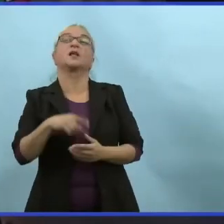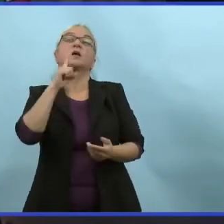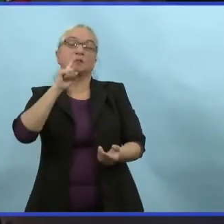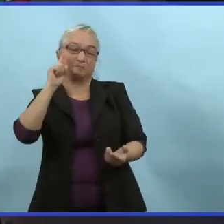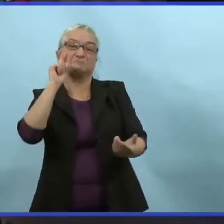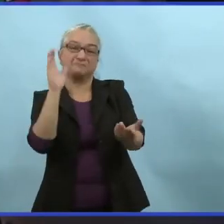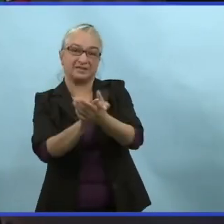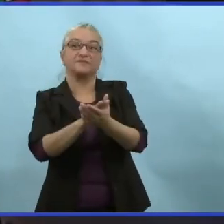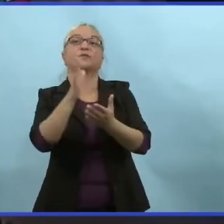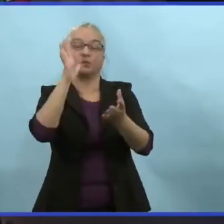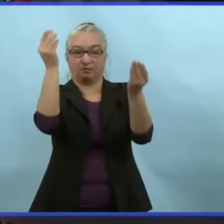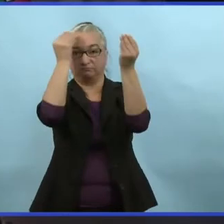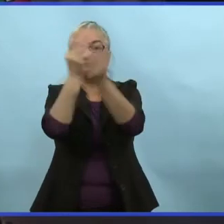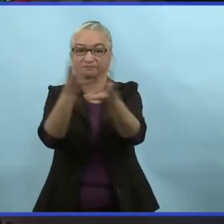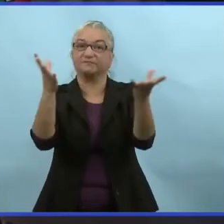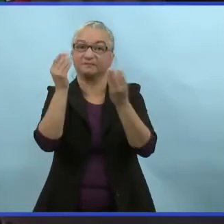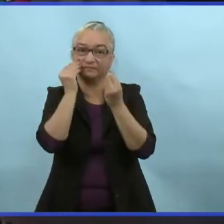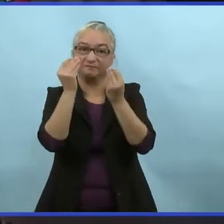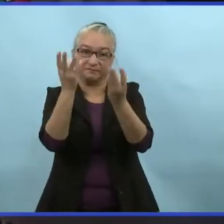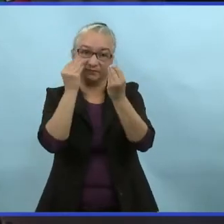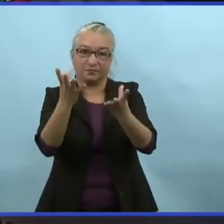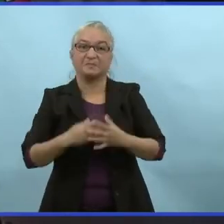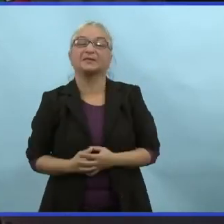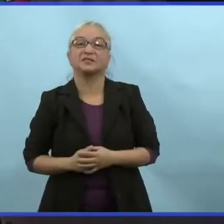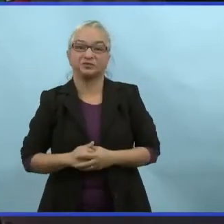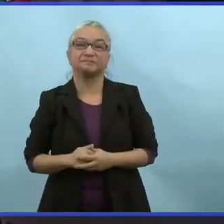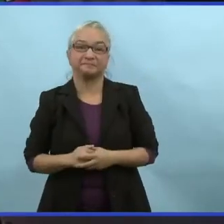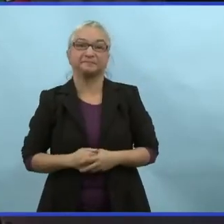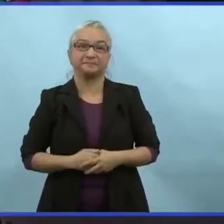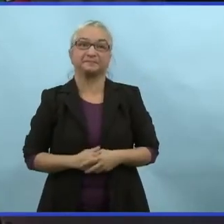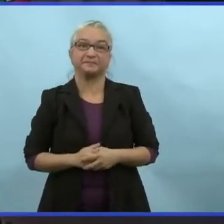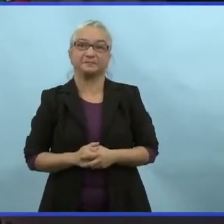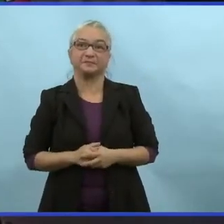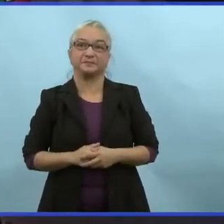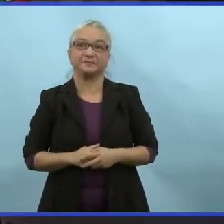Je pense qu'on va envoyer des renseignements aux entreprises.